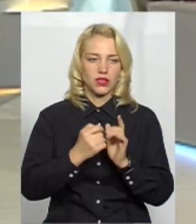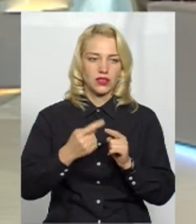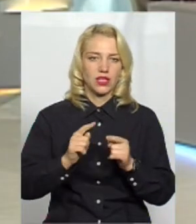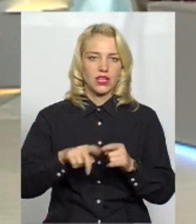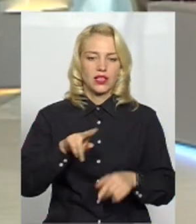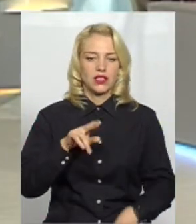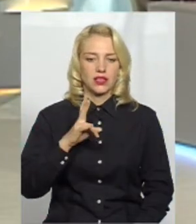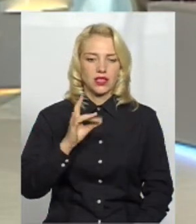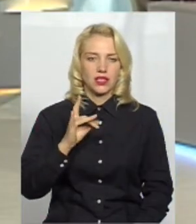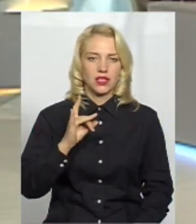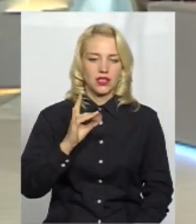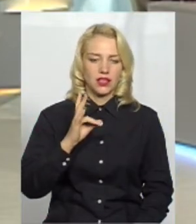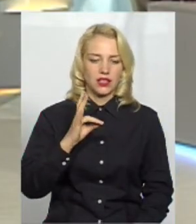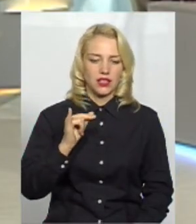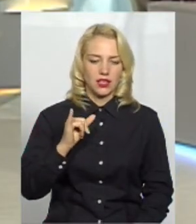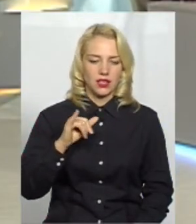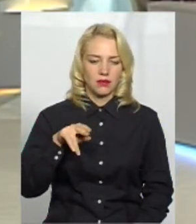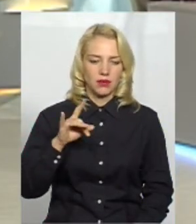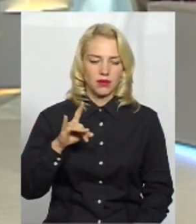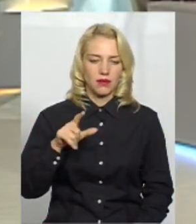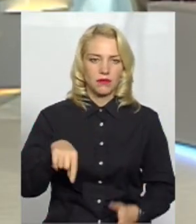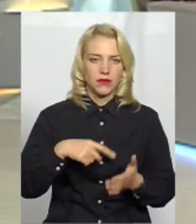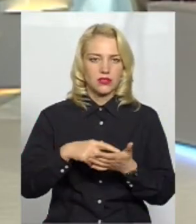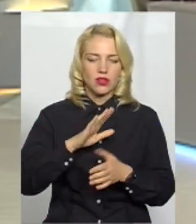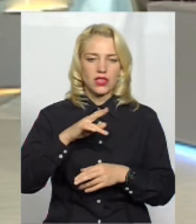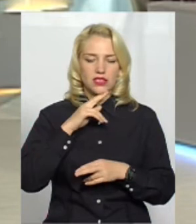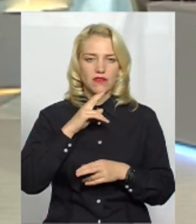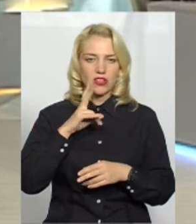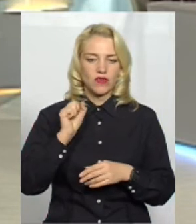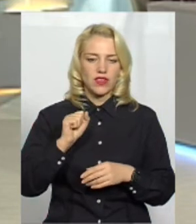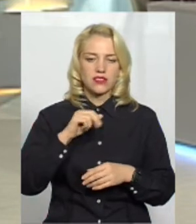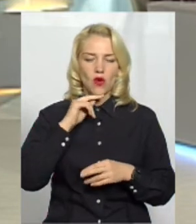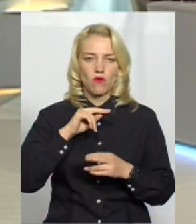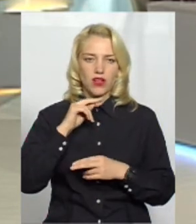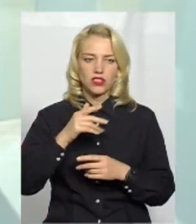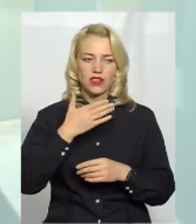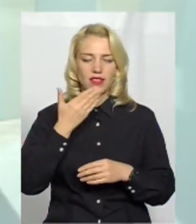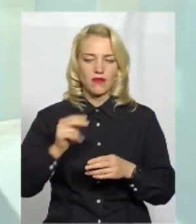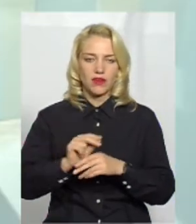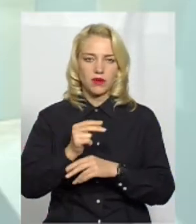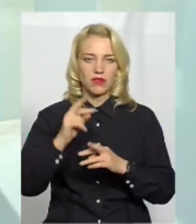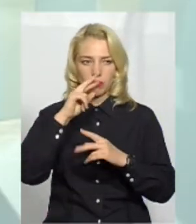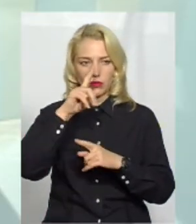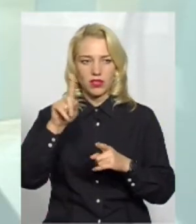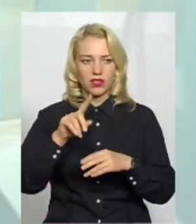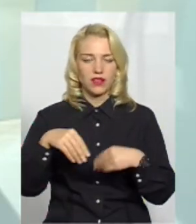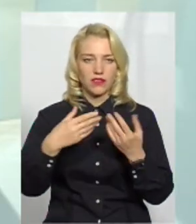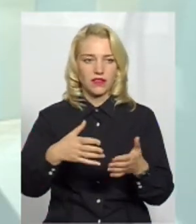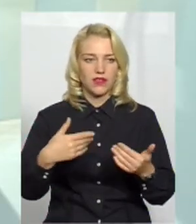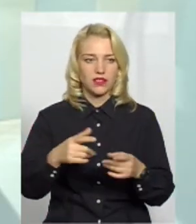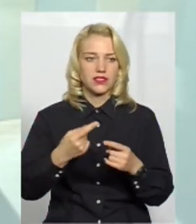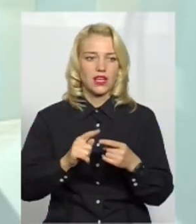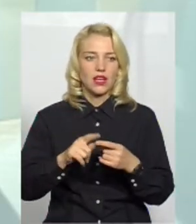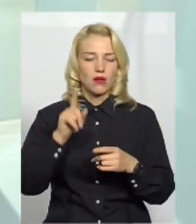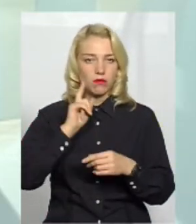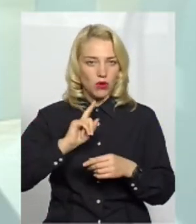Діпромісто, не зважив на зауваження громадськості і не виправив ті помилки, які надавались. І